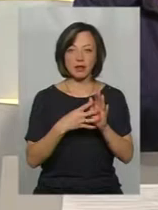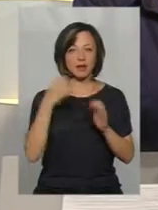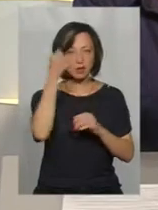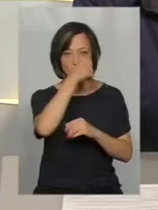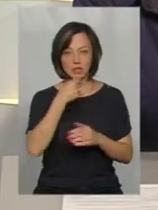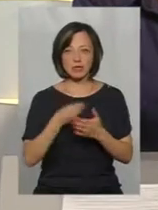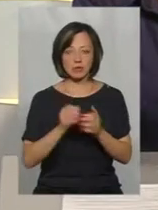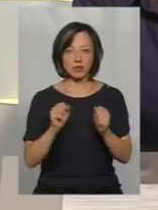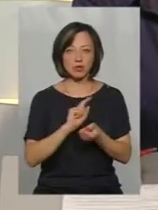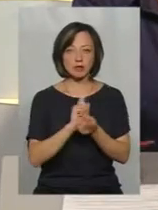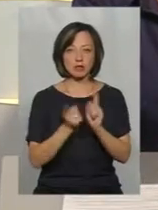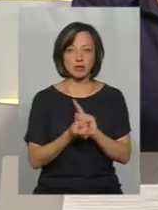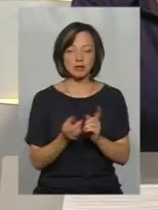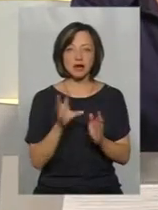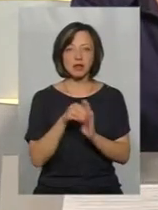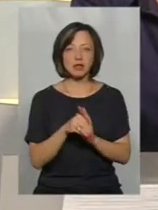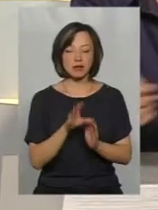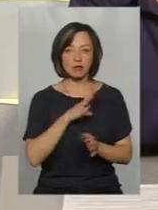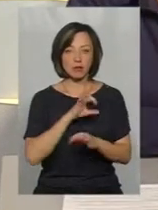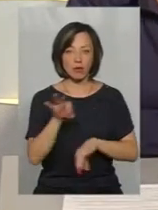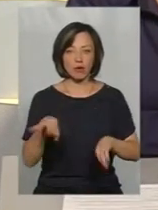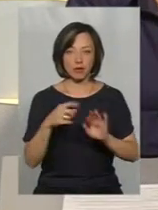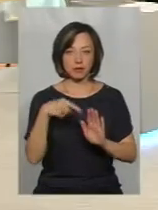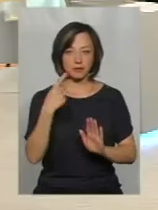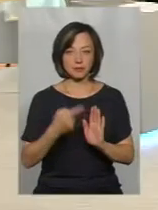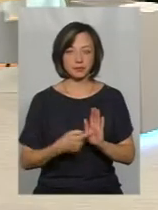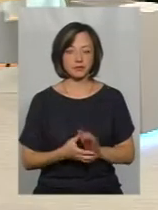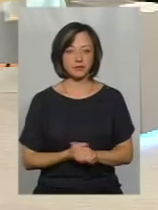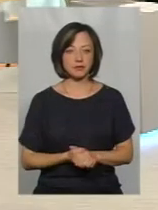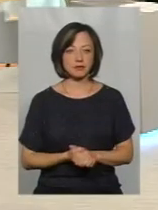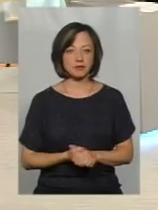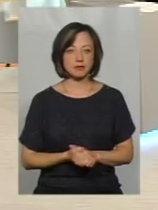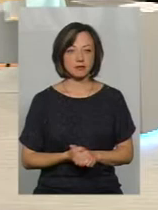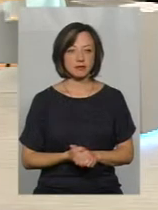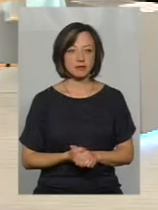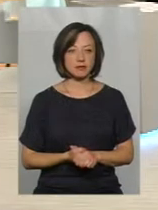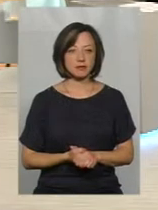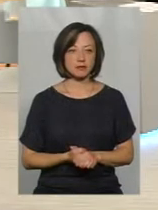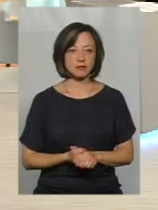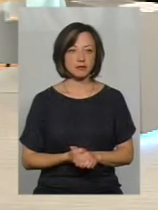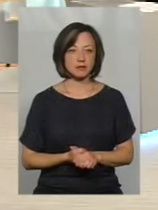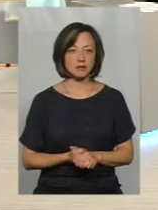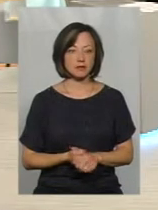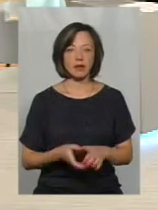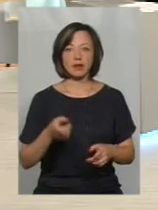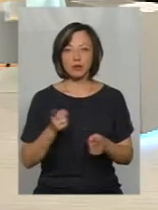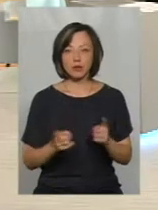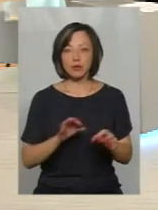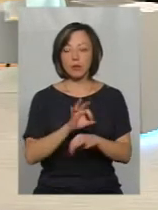років і ціна може змінитись. Яку закладали у проєкті? Ну, дійсно, проєкт,